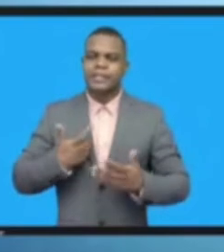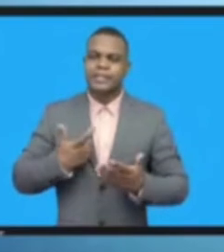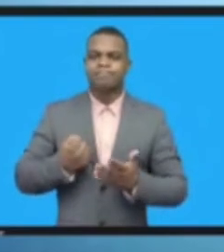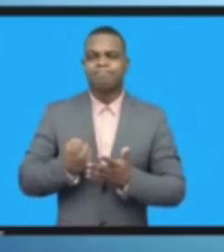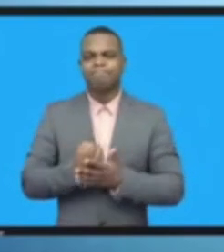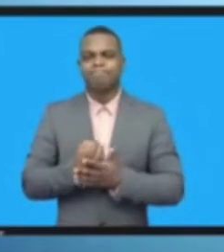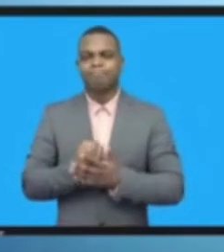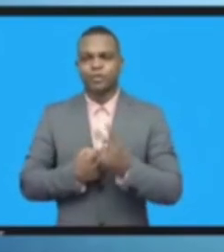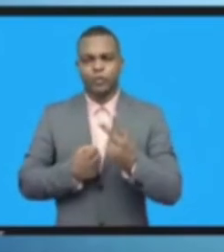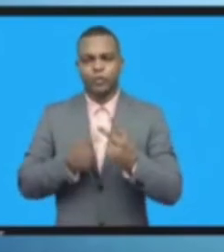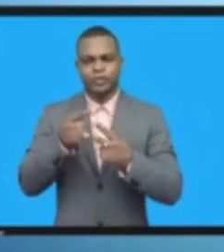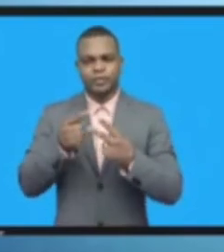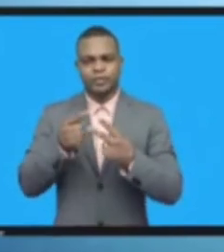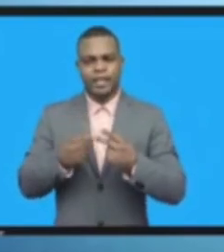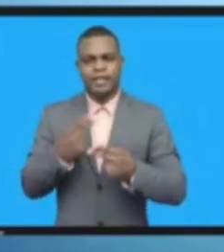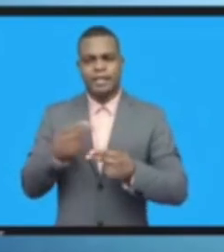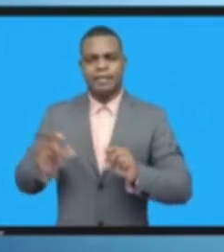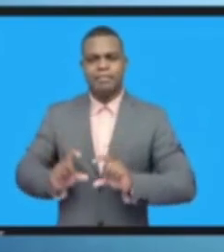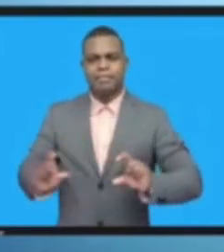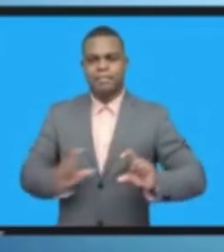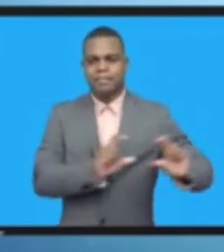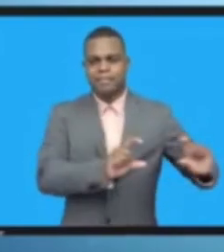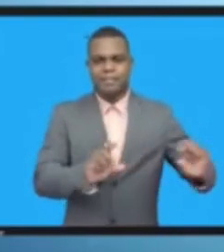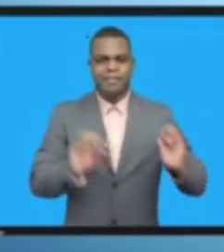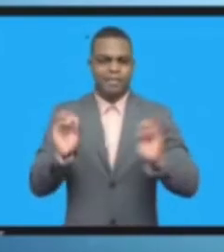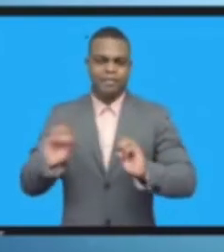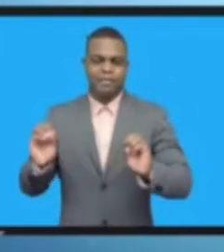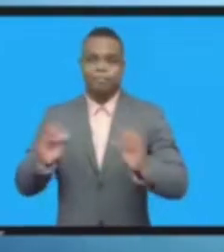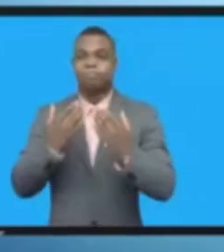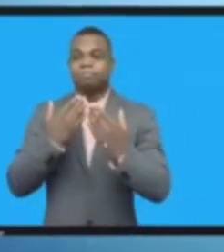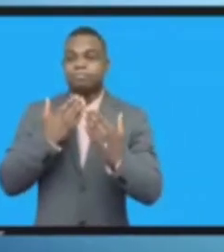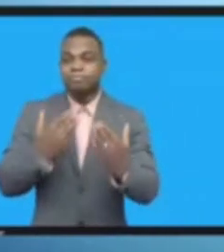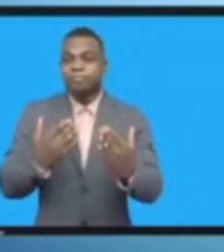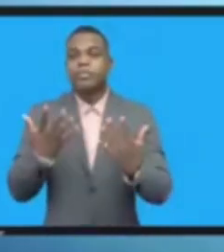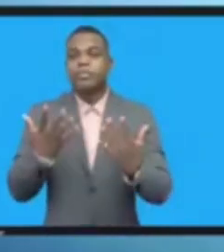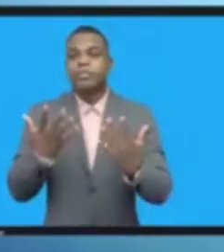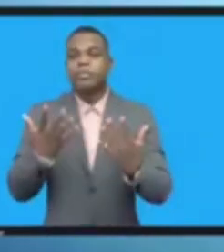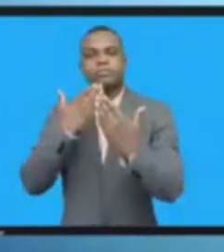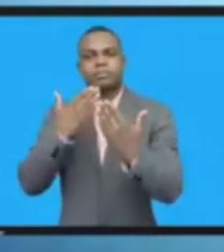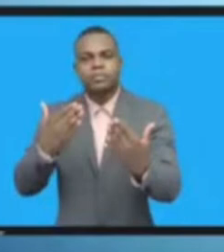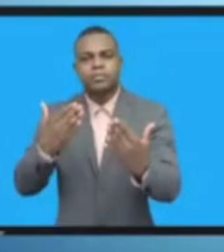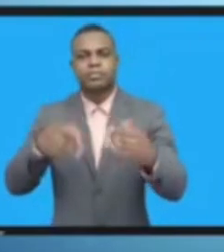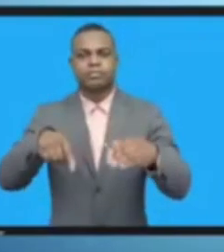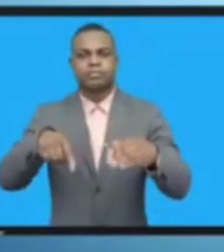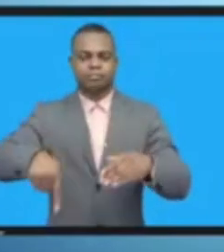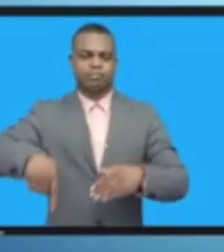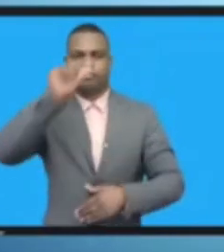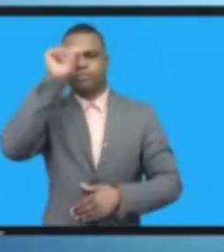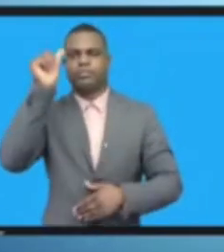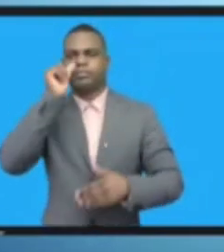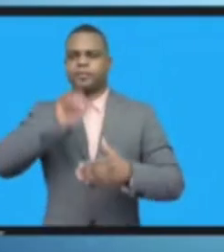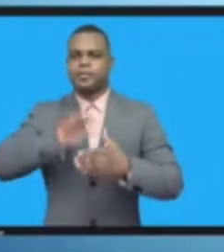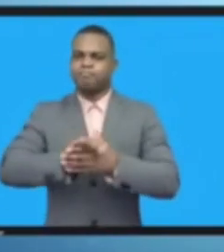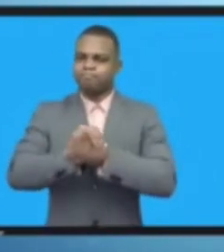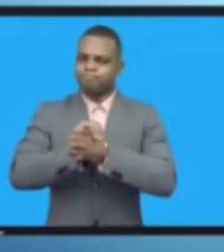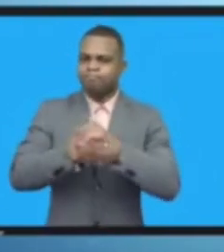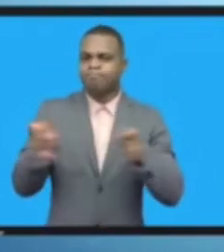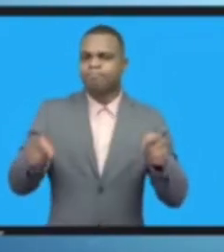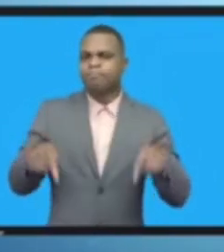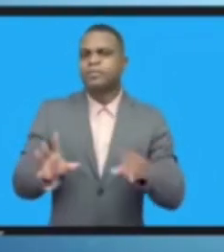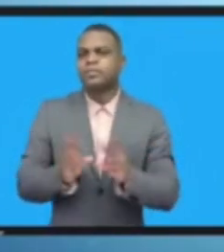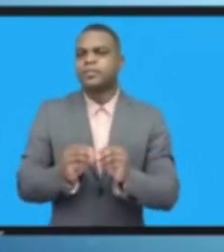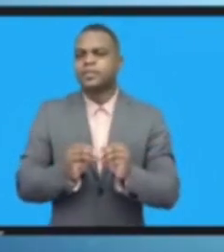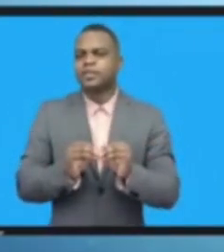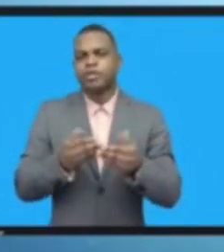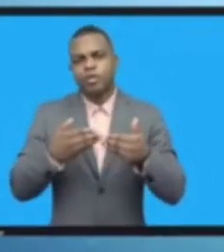الكفأة لقد انتهينا قبل الوقت المحدد وانتهينا من الجزء الافتتاحي قبل الوقت المحدد